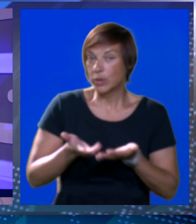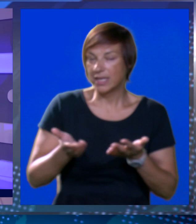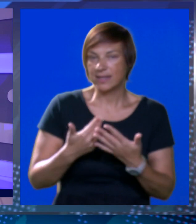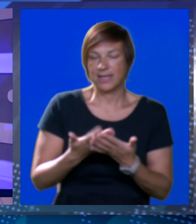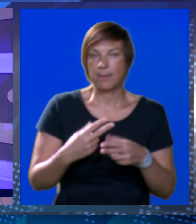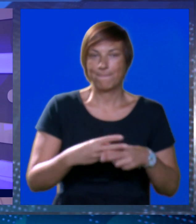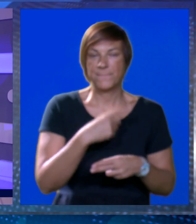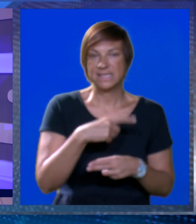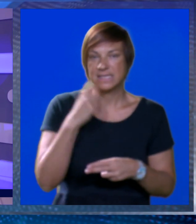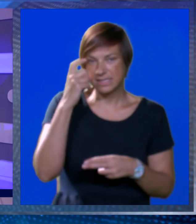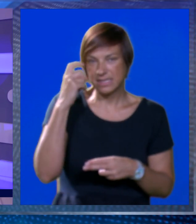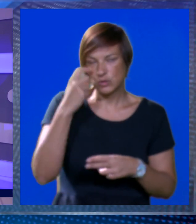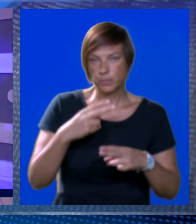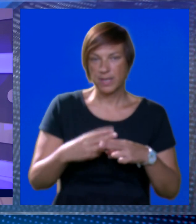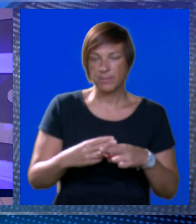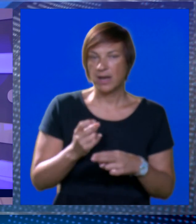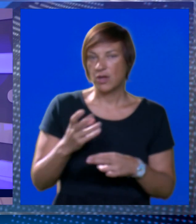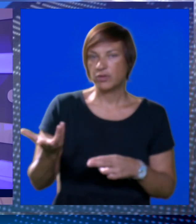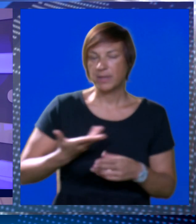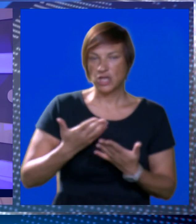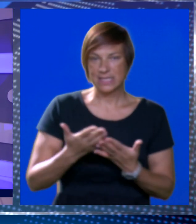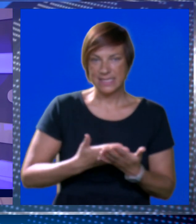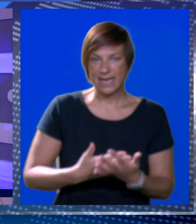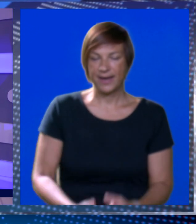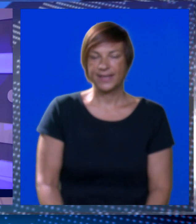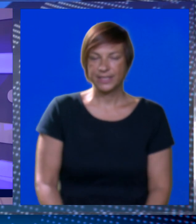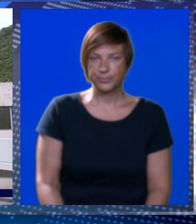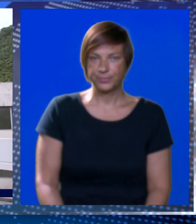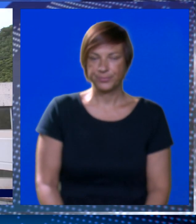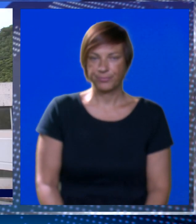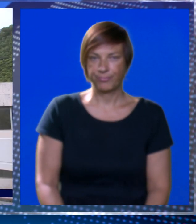hitni, jer oni pacijenti sa sumnjom na bolest odmah dolaze na red.